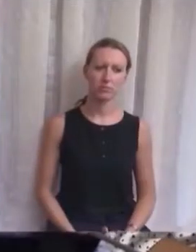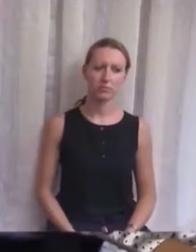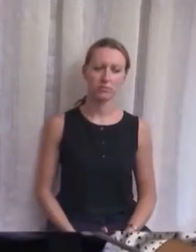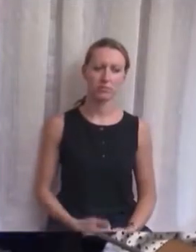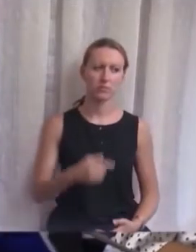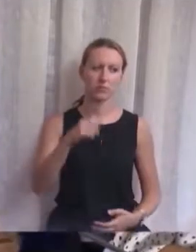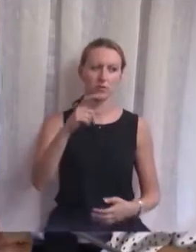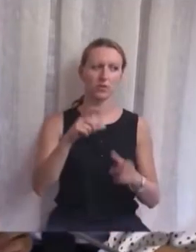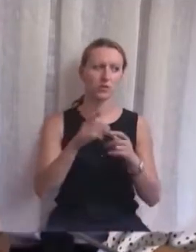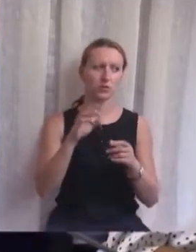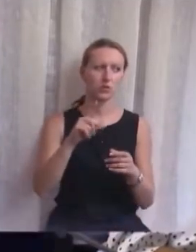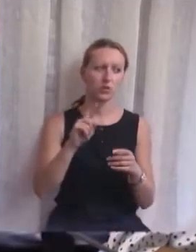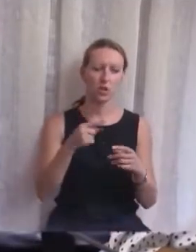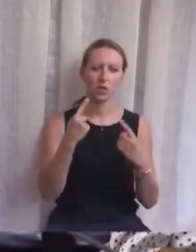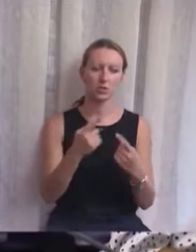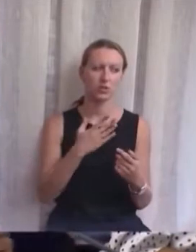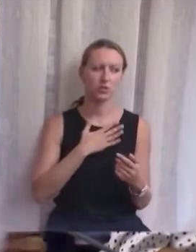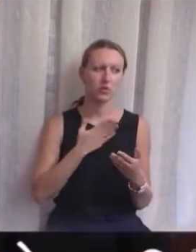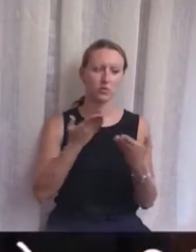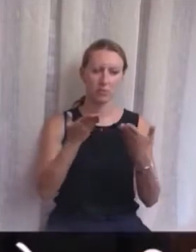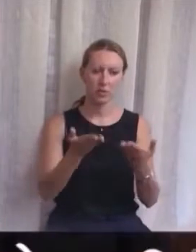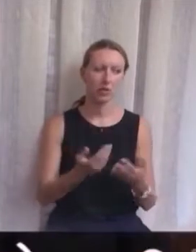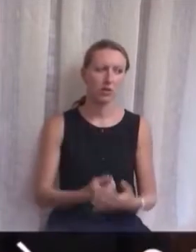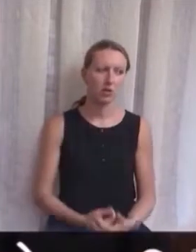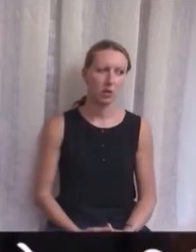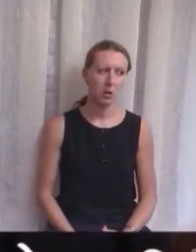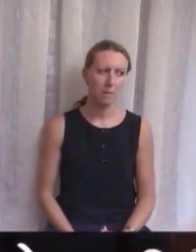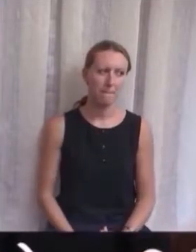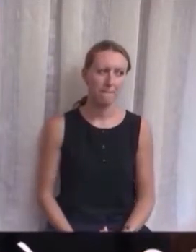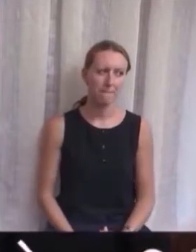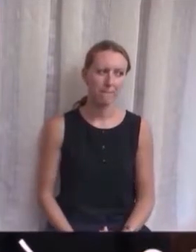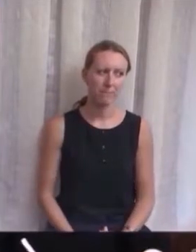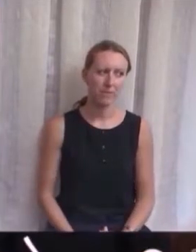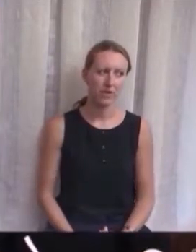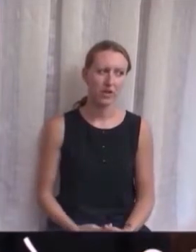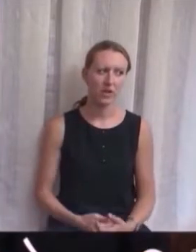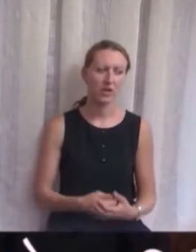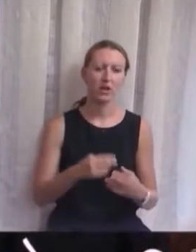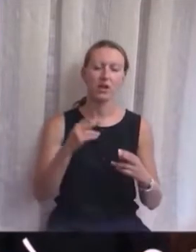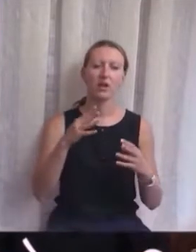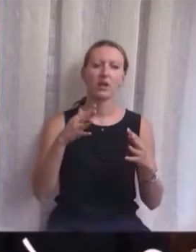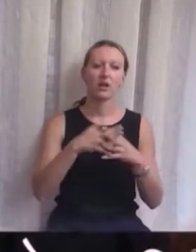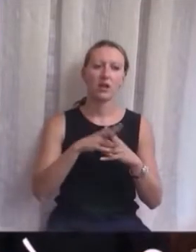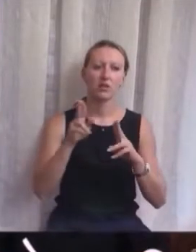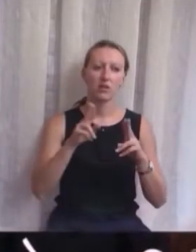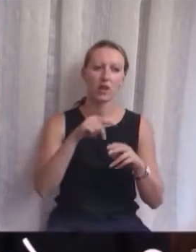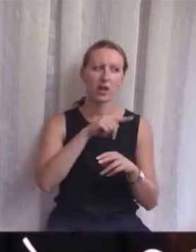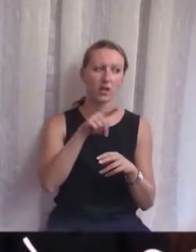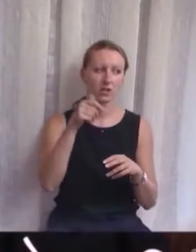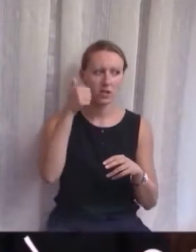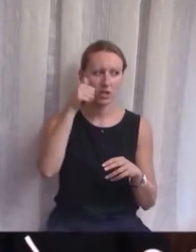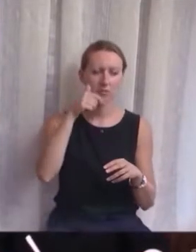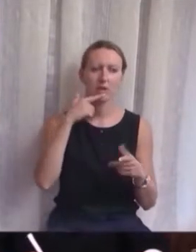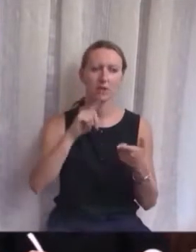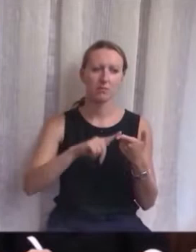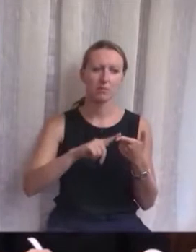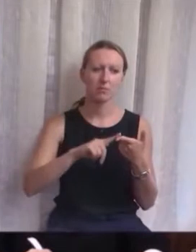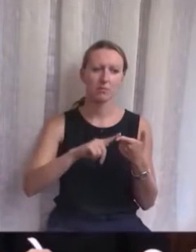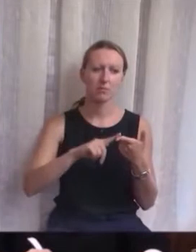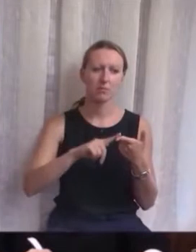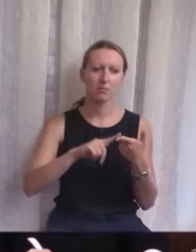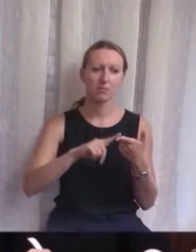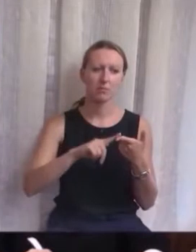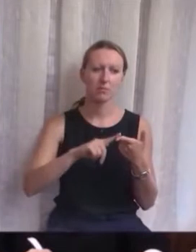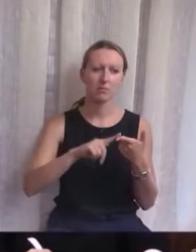Kolega Čurić, da li ostajete kod svojih prijedloga? Gradski vječnici će imenom i prezimenom morati reći jesu li